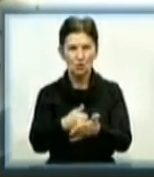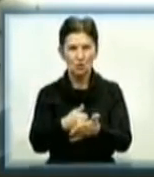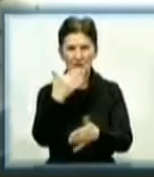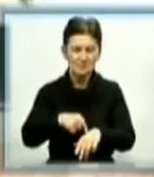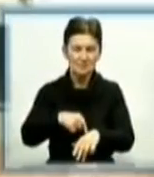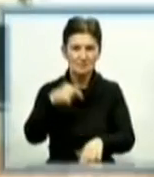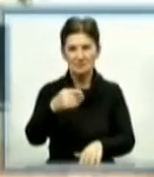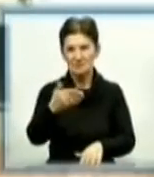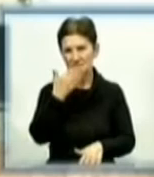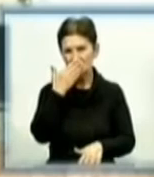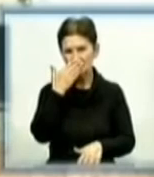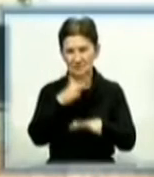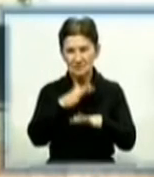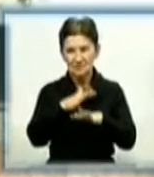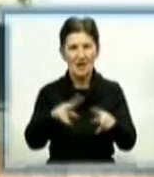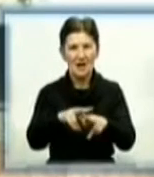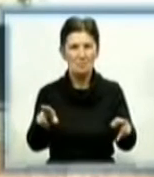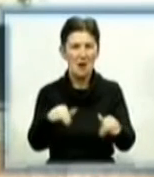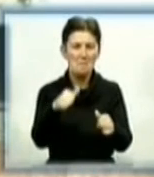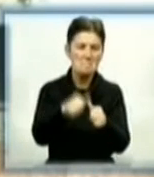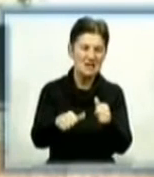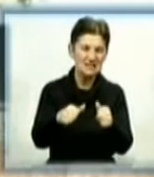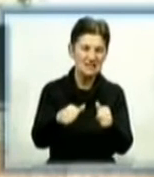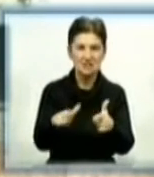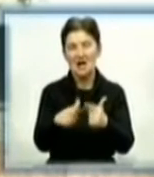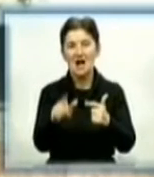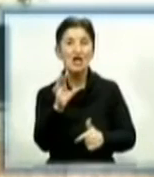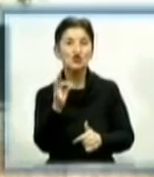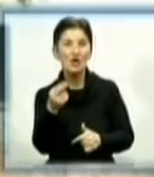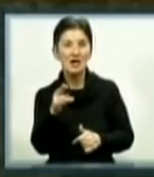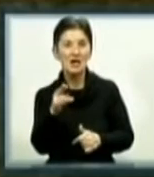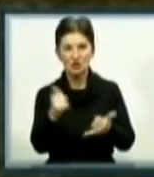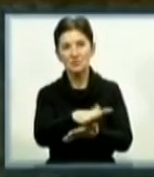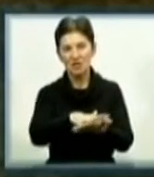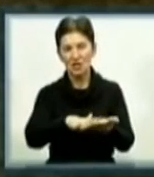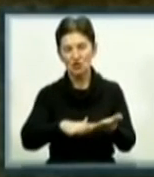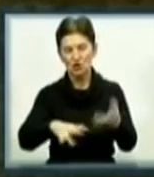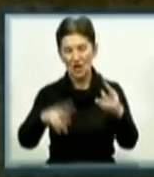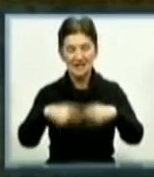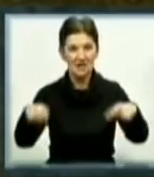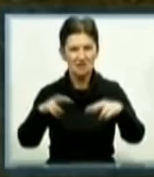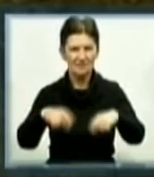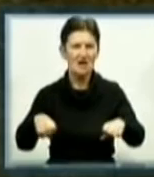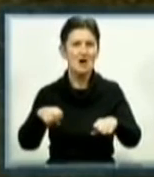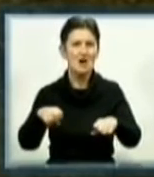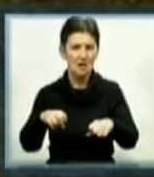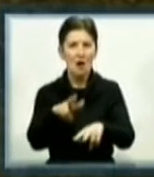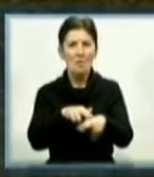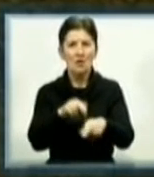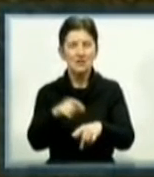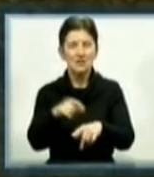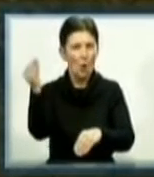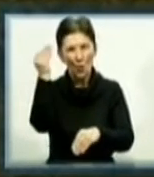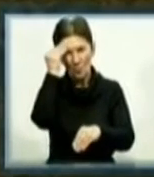запах займистої речовини, схожої на бензин чи солярку. Наразі справу розслідує поліція за статтею «Умисне знищення або пошкодження майна».